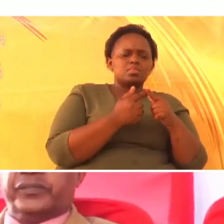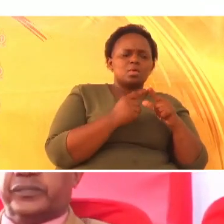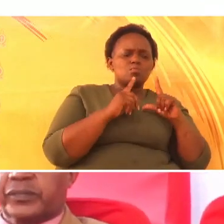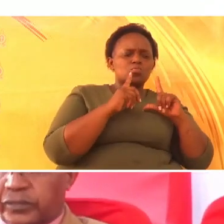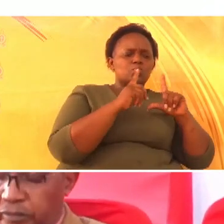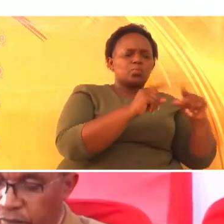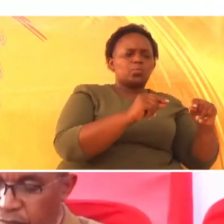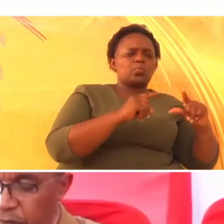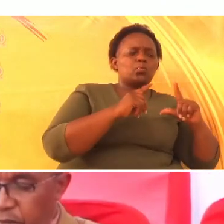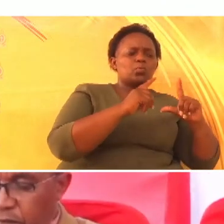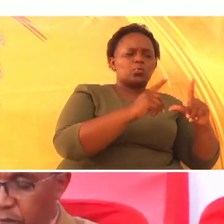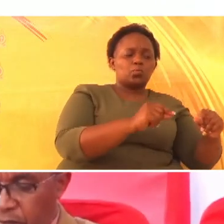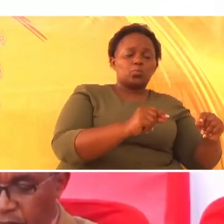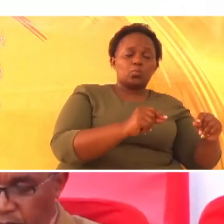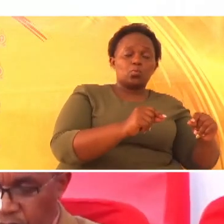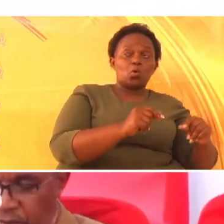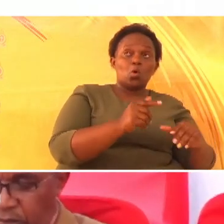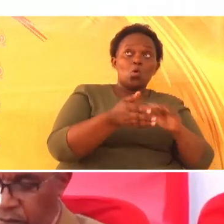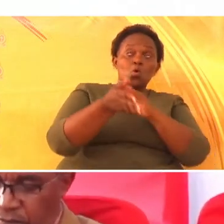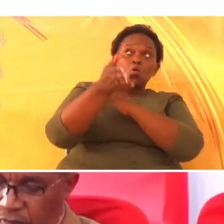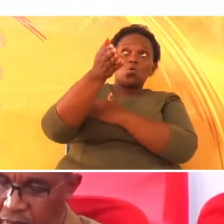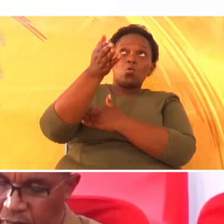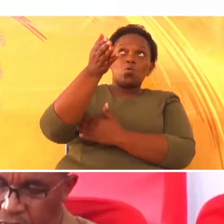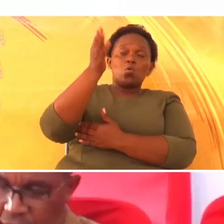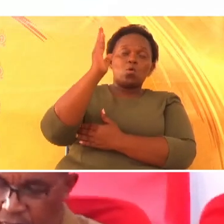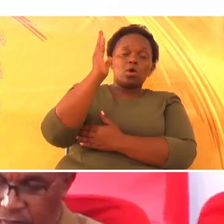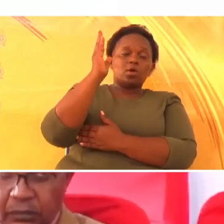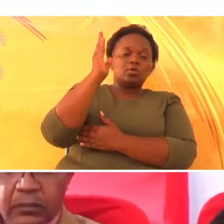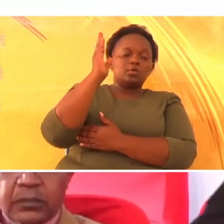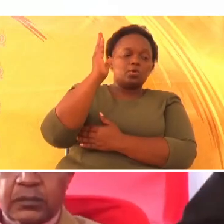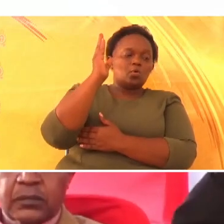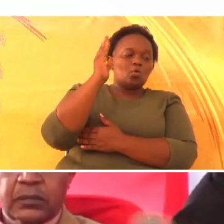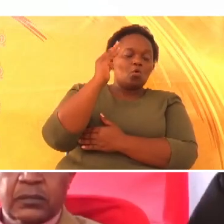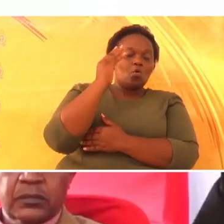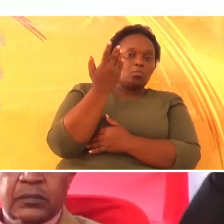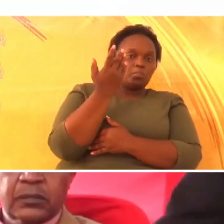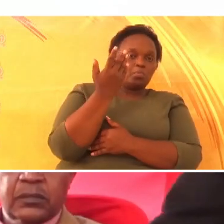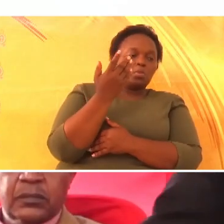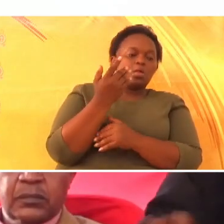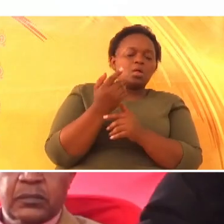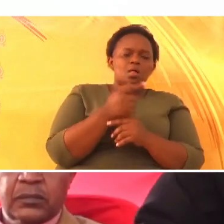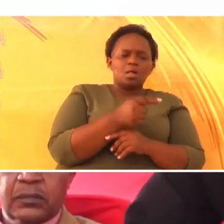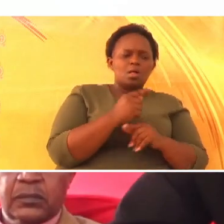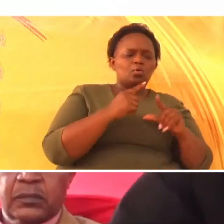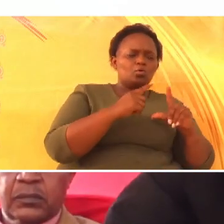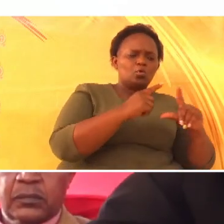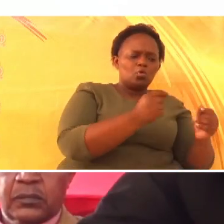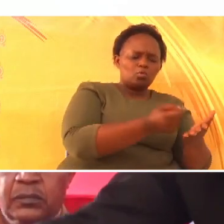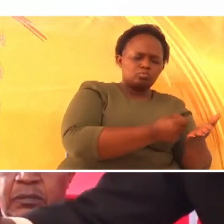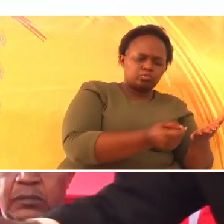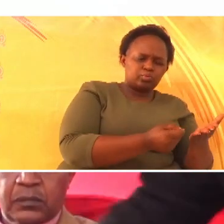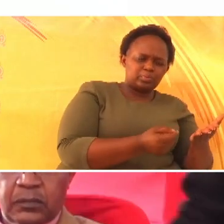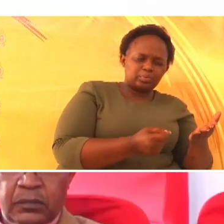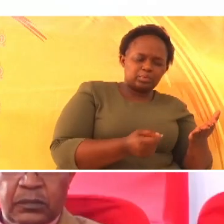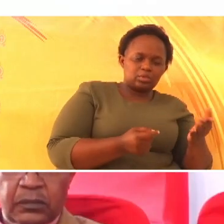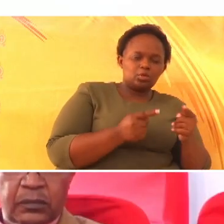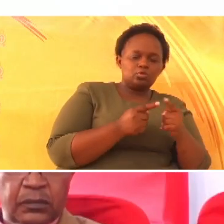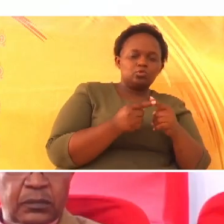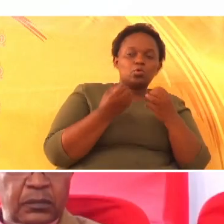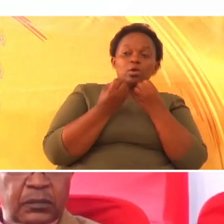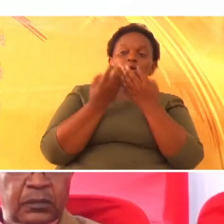ambayo mungu alimuambia ayazungumzie na awambie watu wa Israeli.